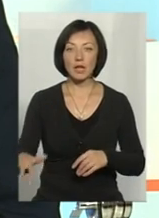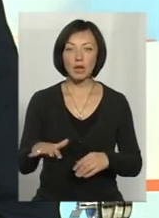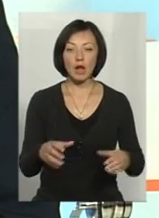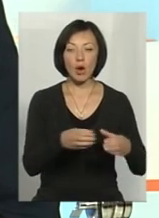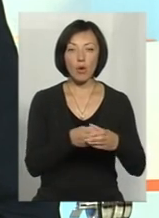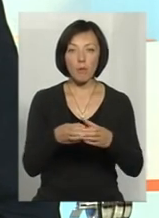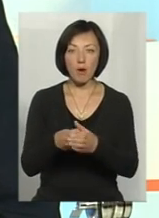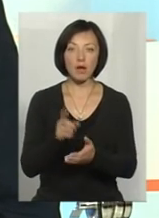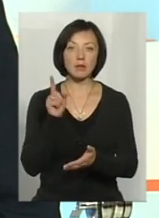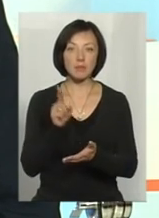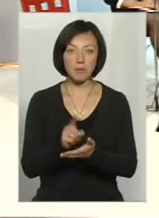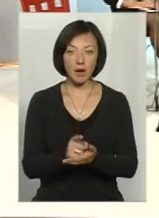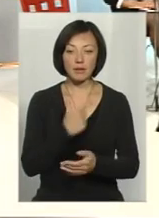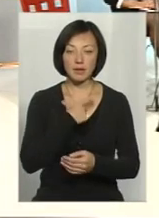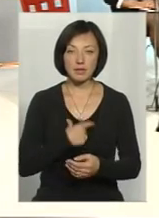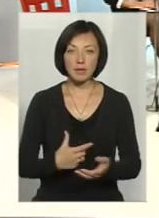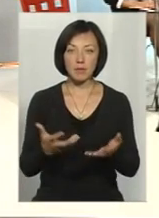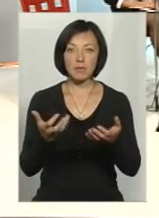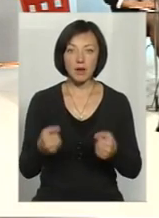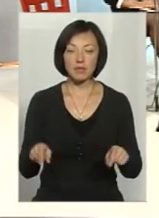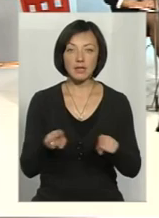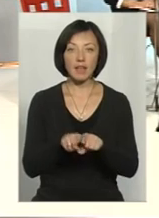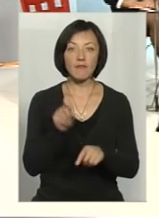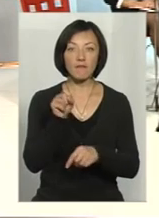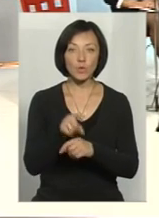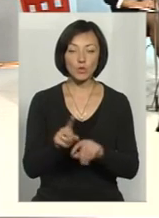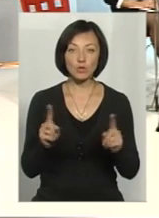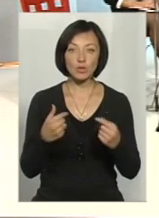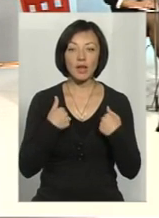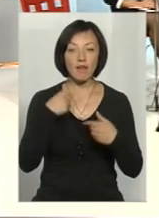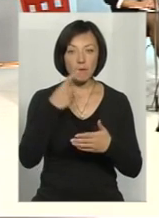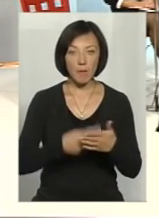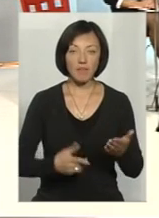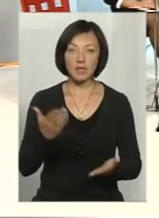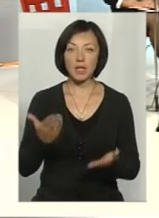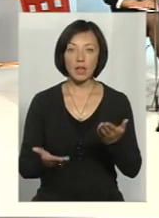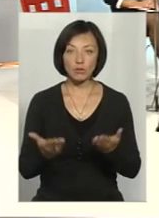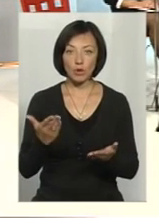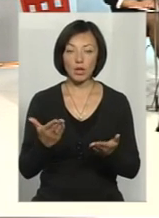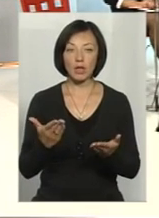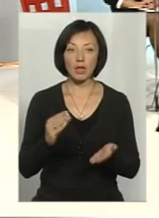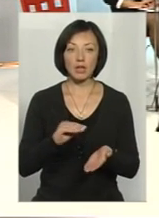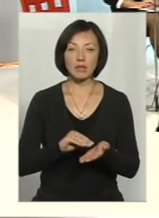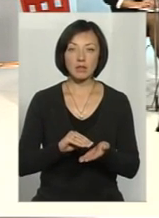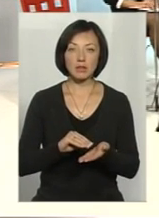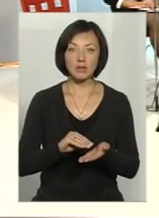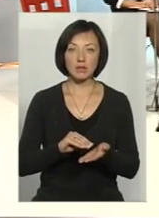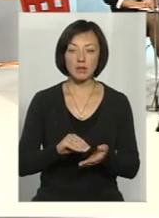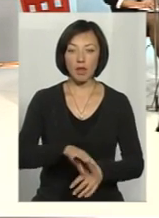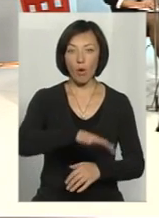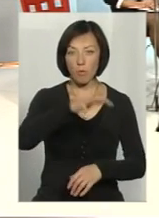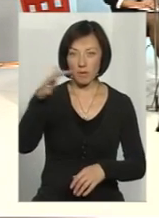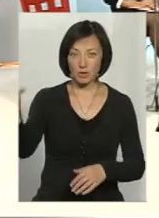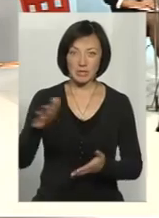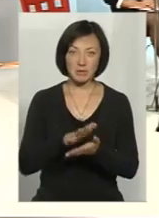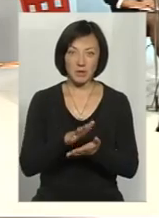громади мають на себе брати такі функції. Тому що я впевнена, якщо накопичуються великі купи сміття,